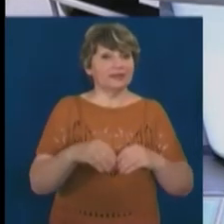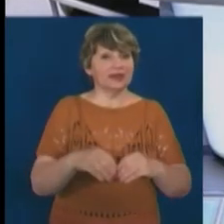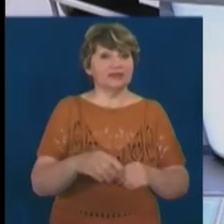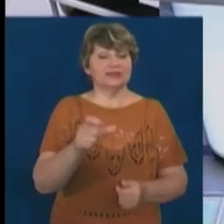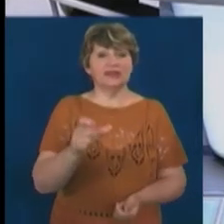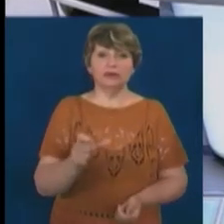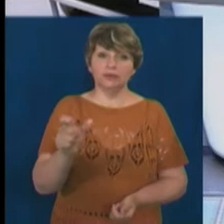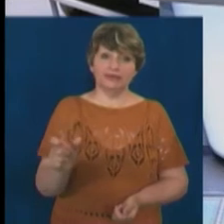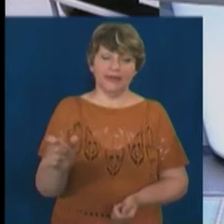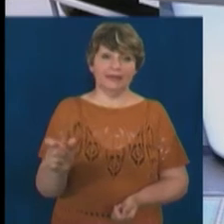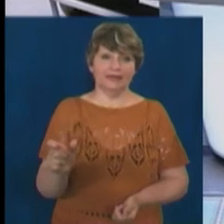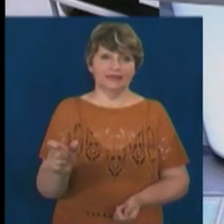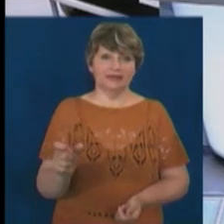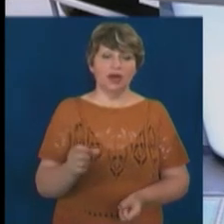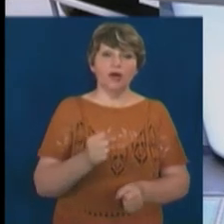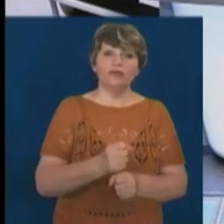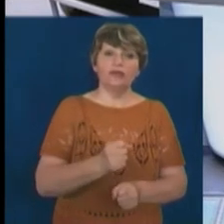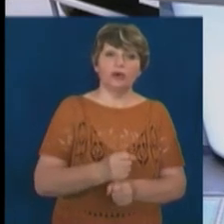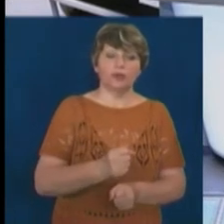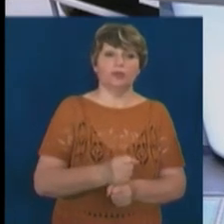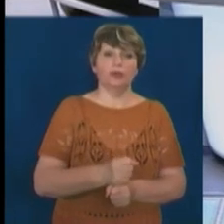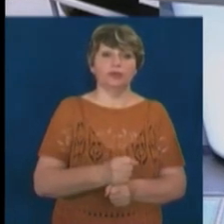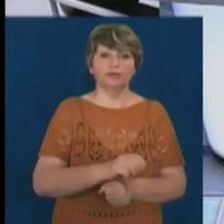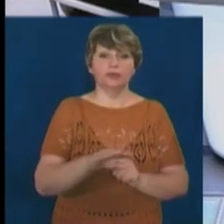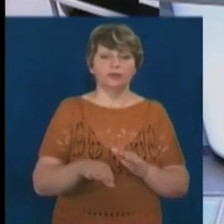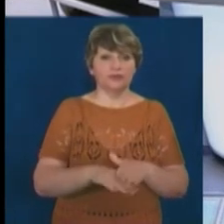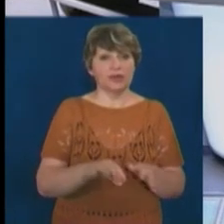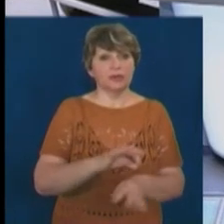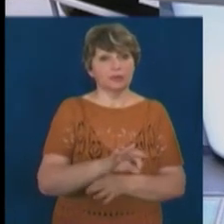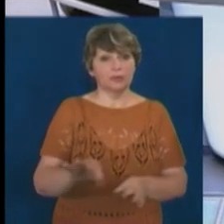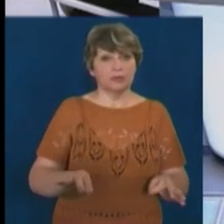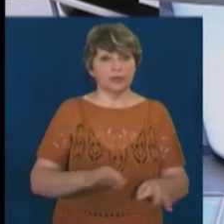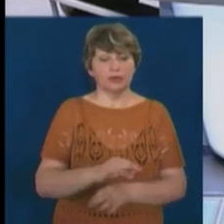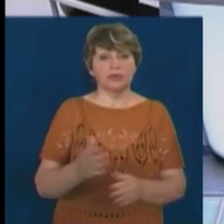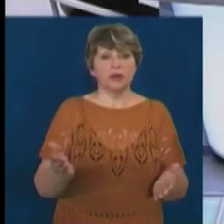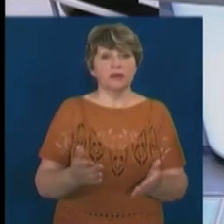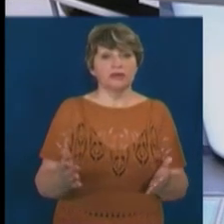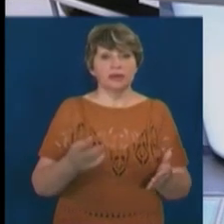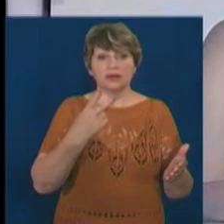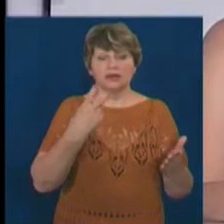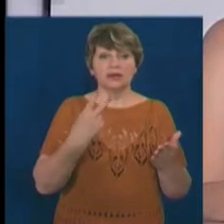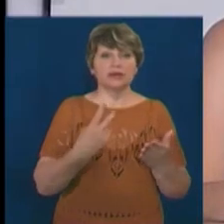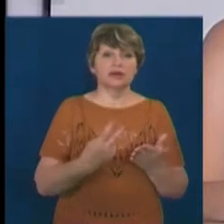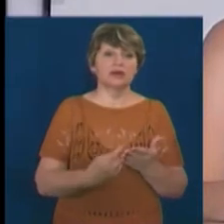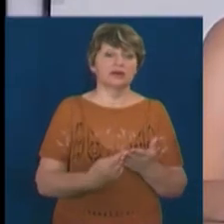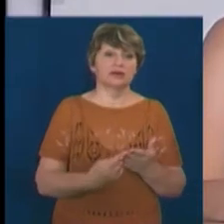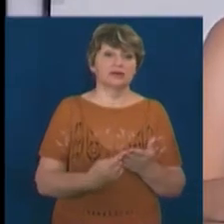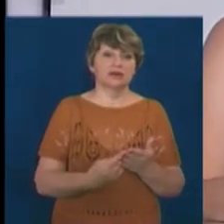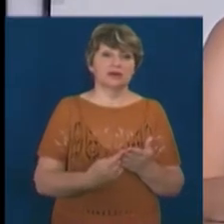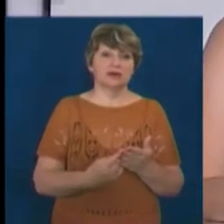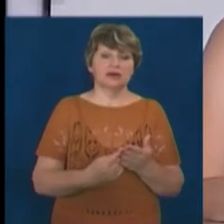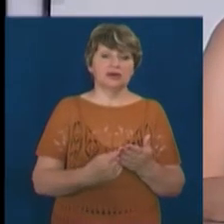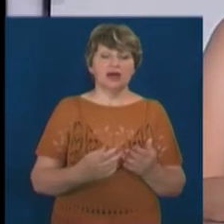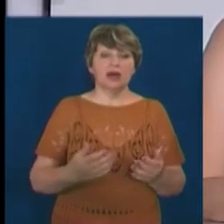роботою над проєктом, який би трансформував закинутий фонтан біля краєзнавчого музею